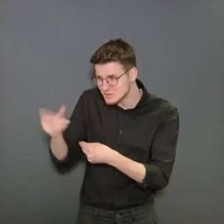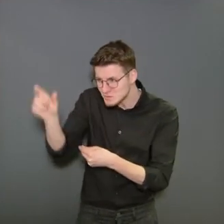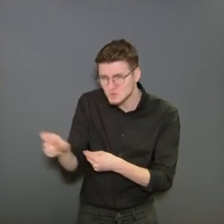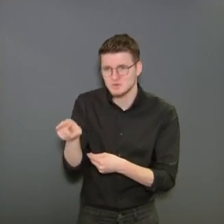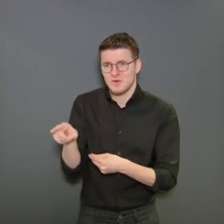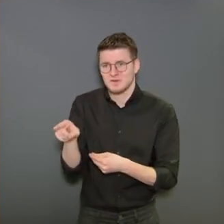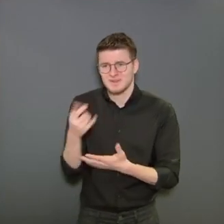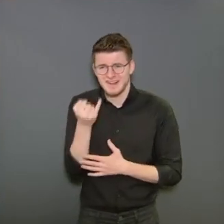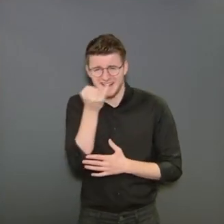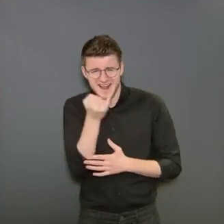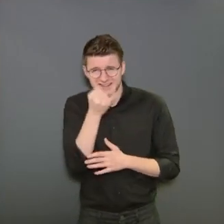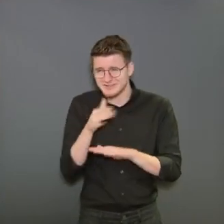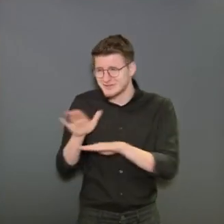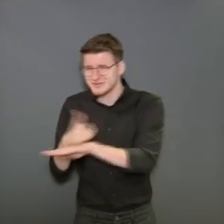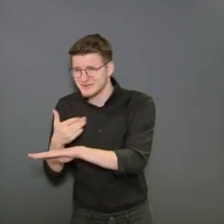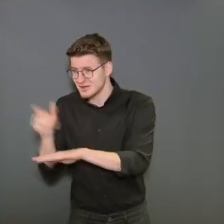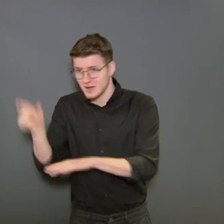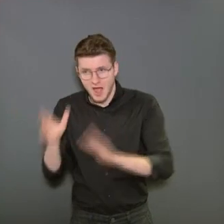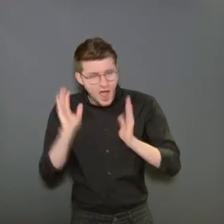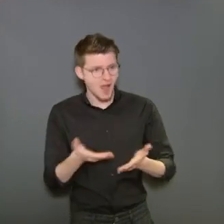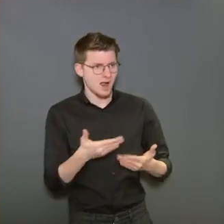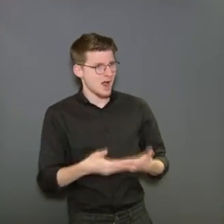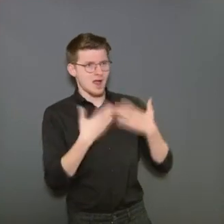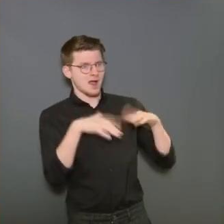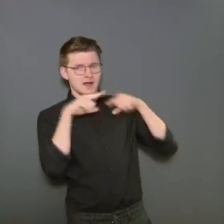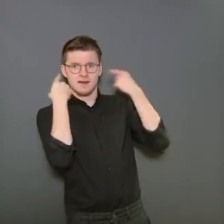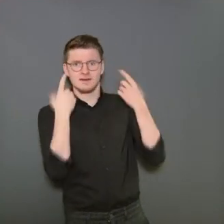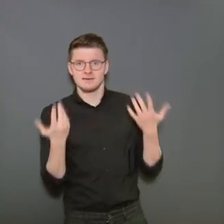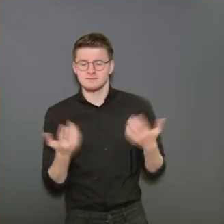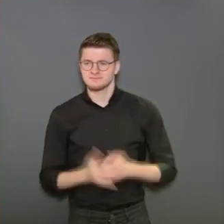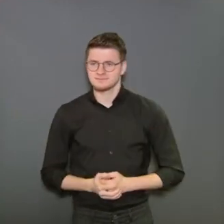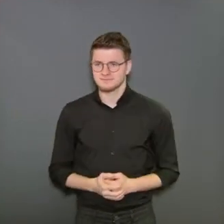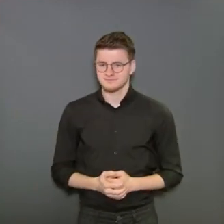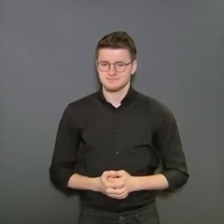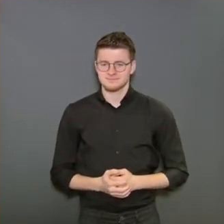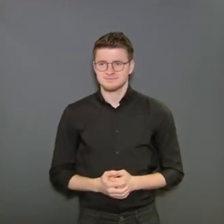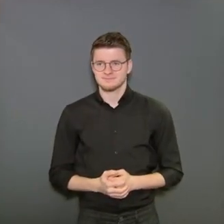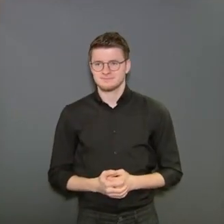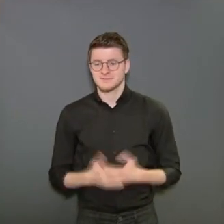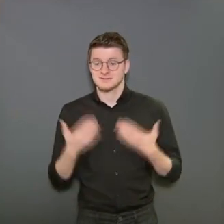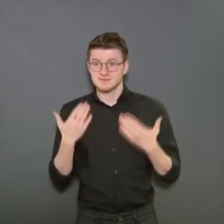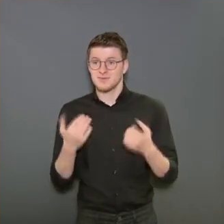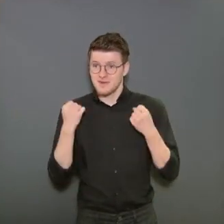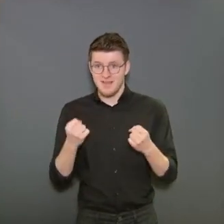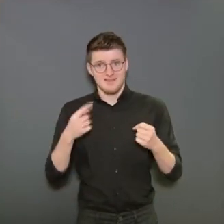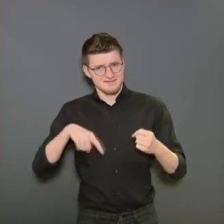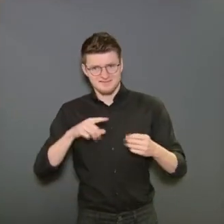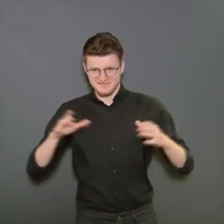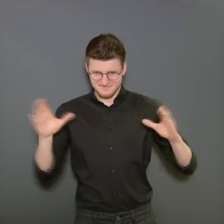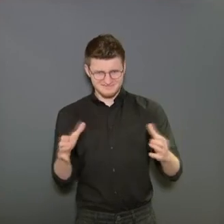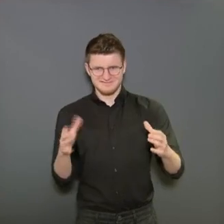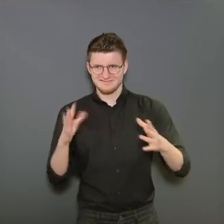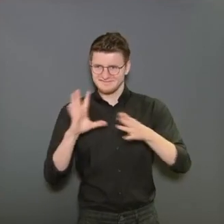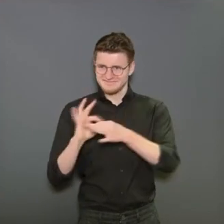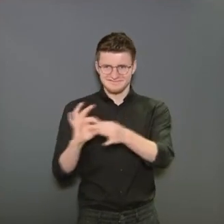pour les autres ? Ce sont des petites choses qui peuvent faire une grande différence. Et c'est de la sorte que nous allons pouvoir démontrer que nous sommes